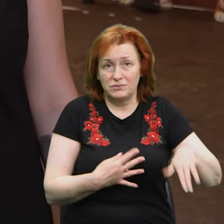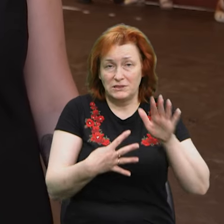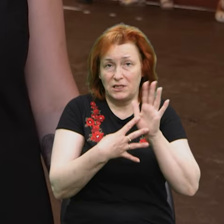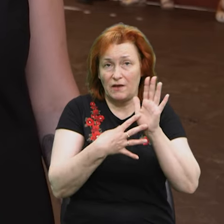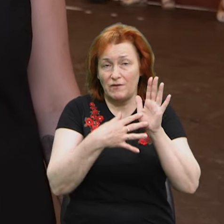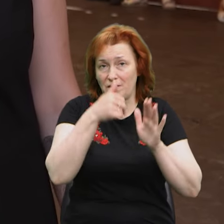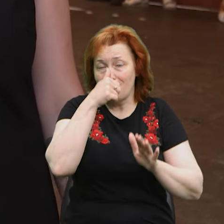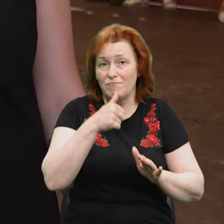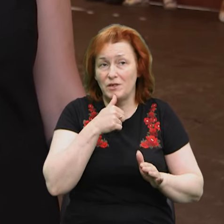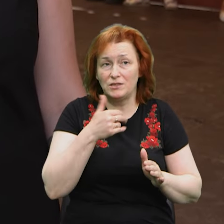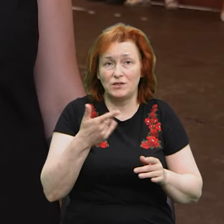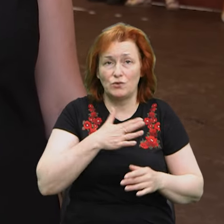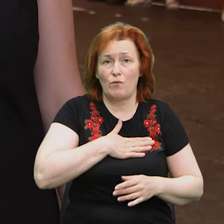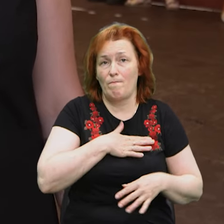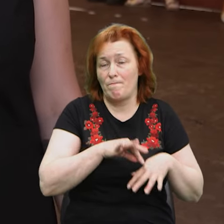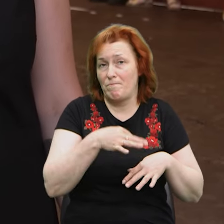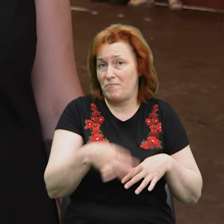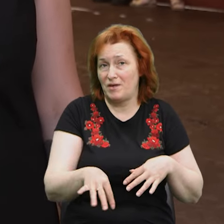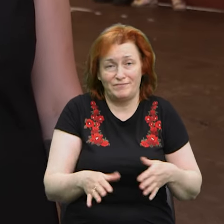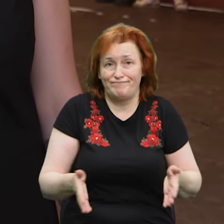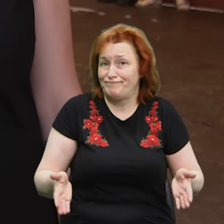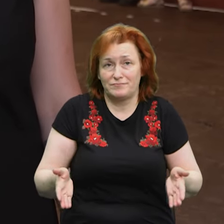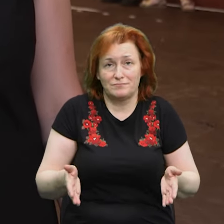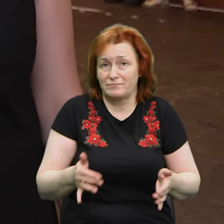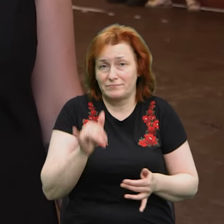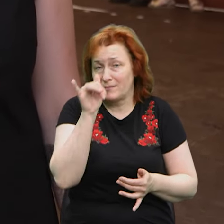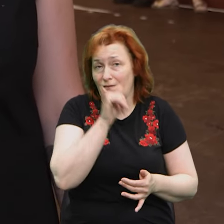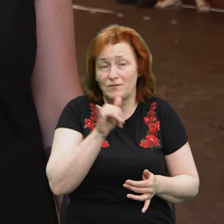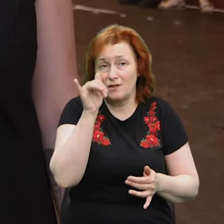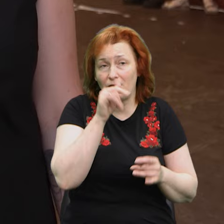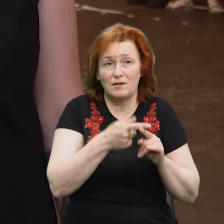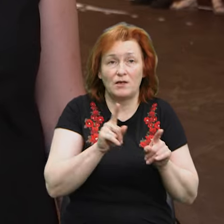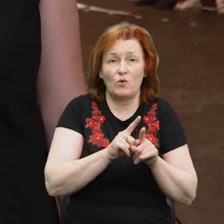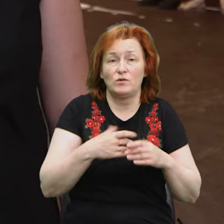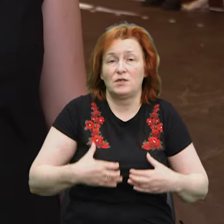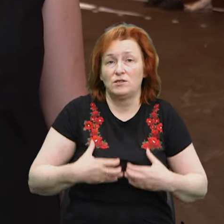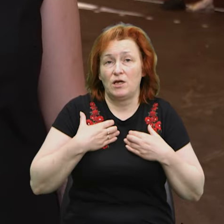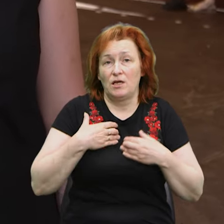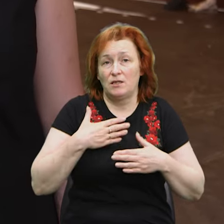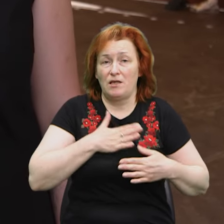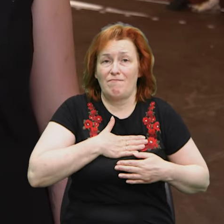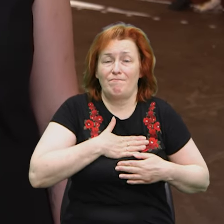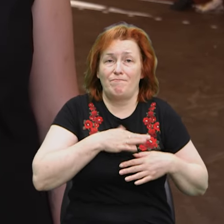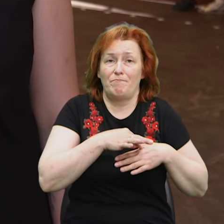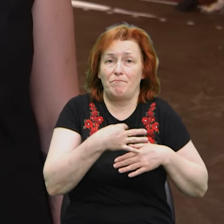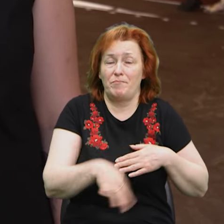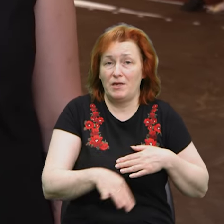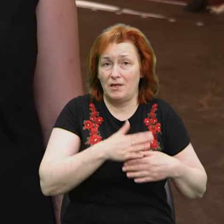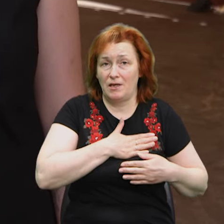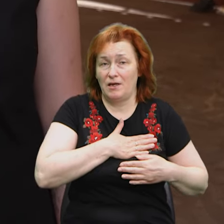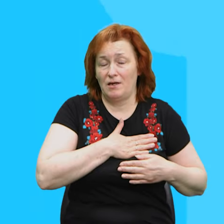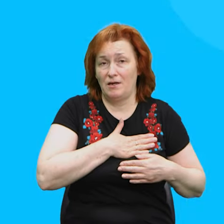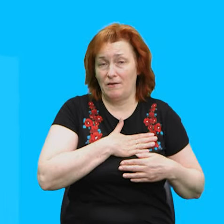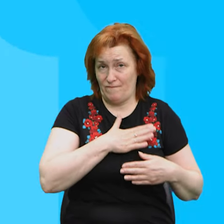біль не втихає. Це такий страшенний біль в душі, пече в